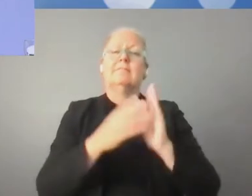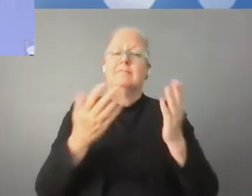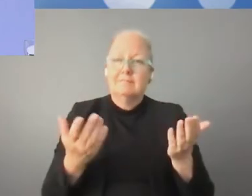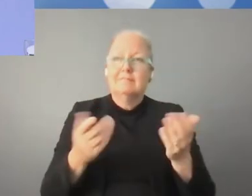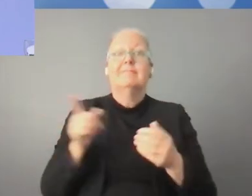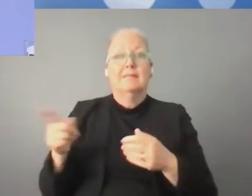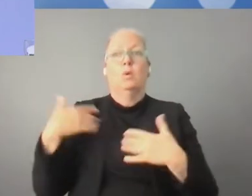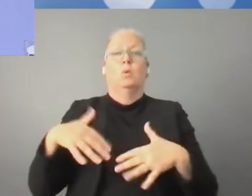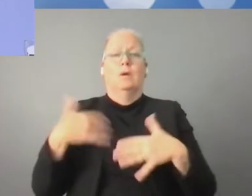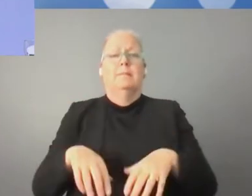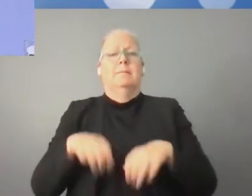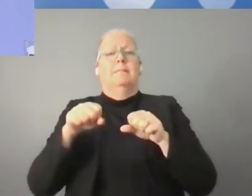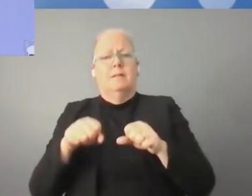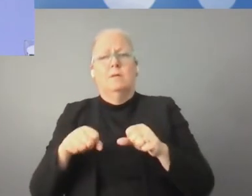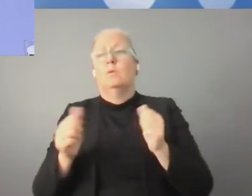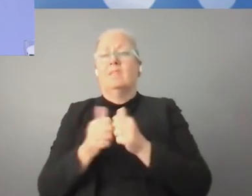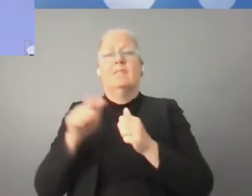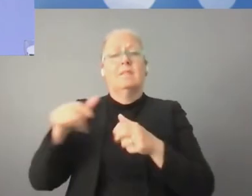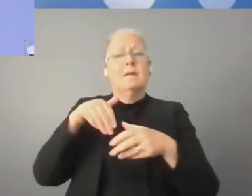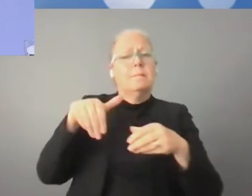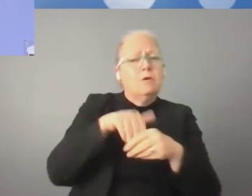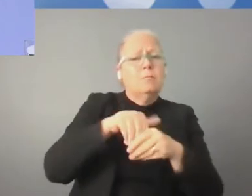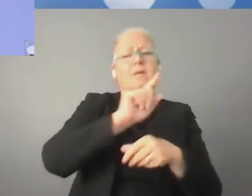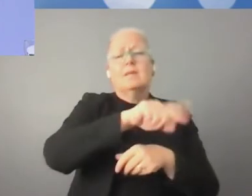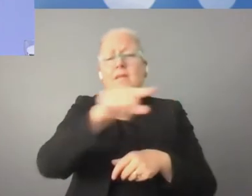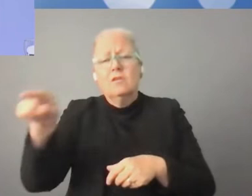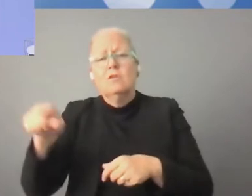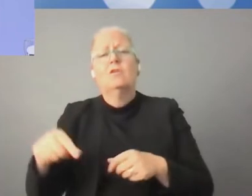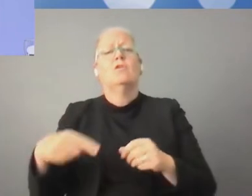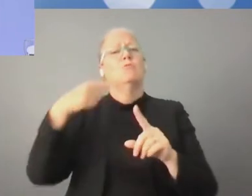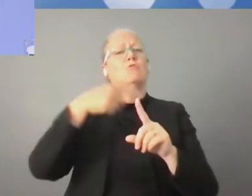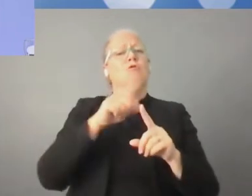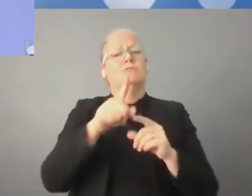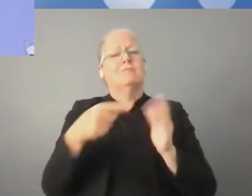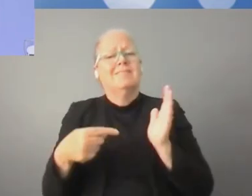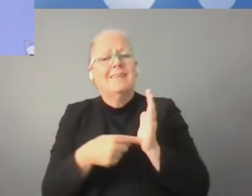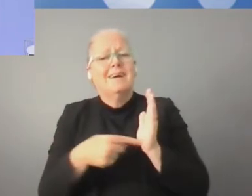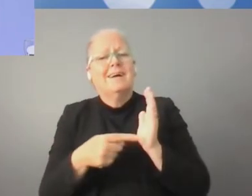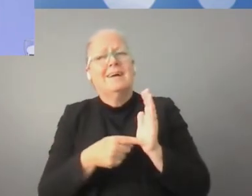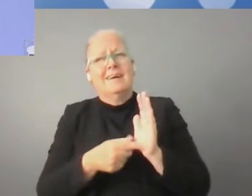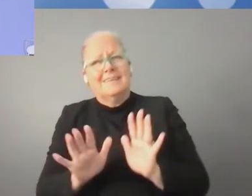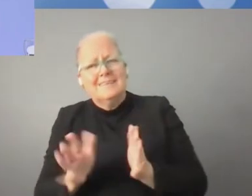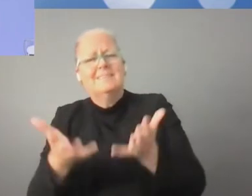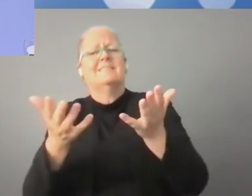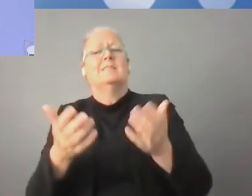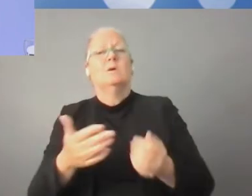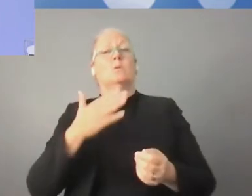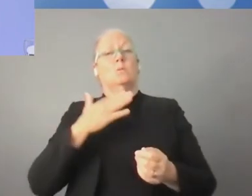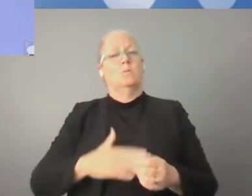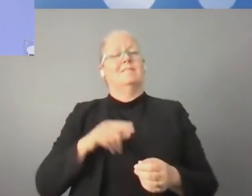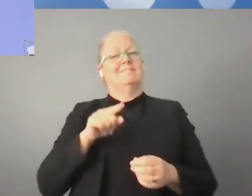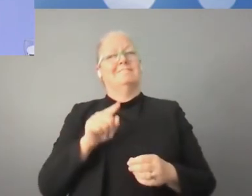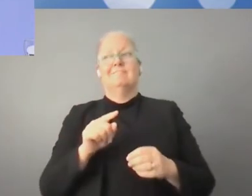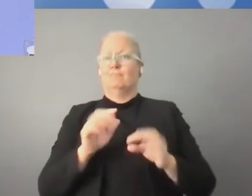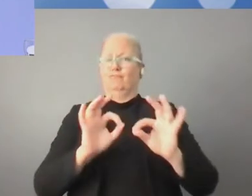cyfrowej. Jak państwo wiedzą, ma to być taka współpraca wielostronna, która pozwoli na wdrożenie